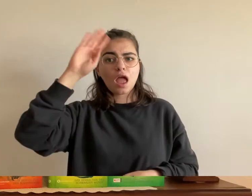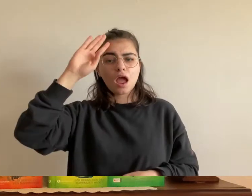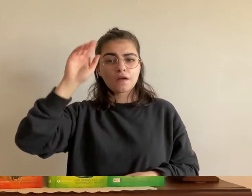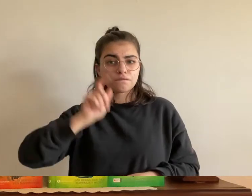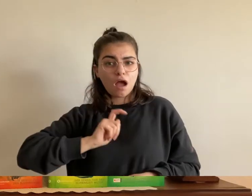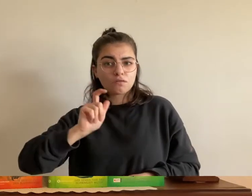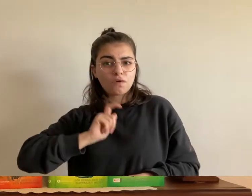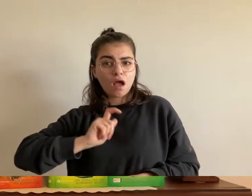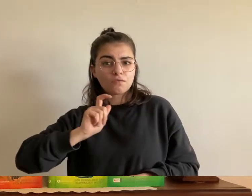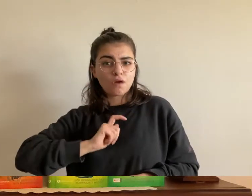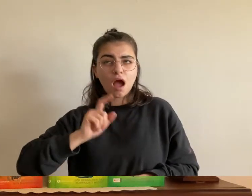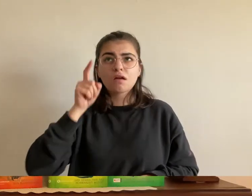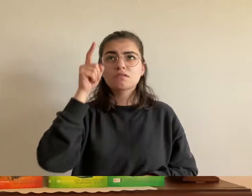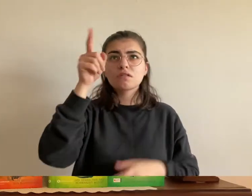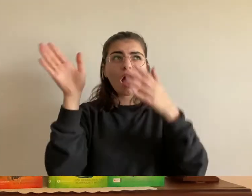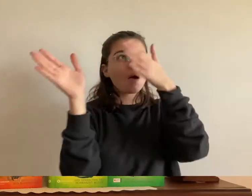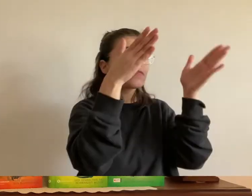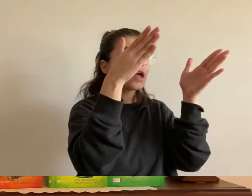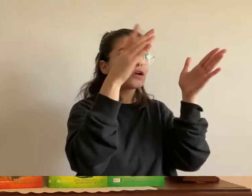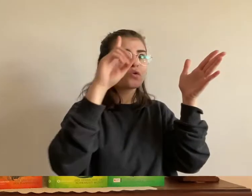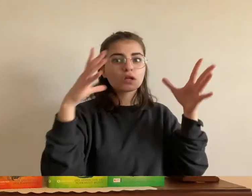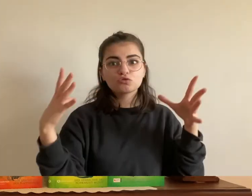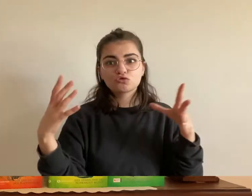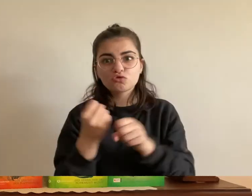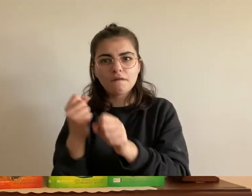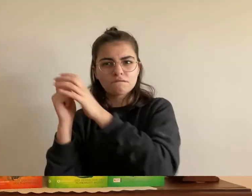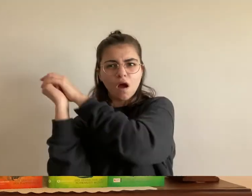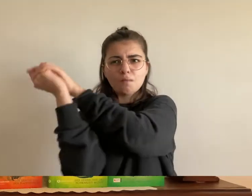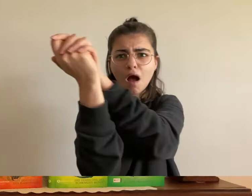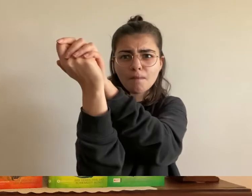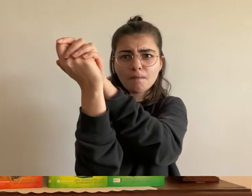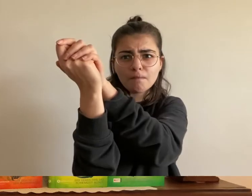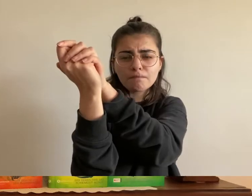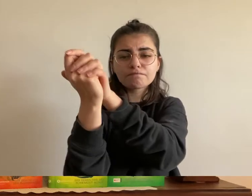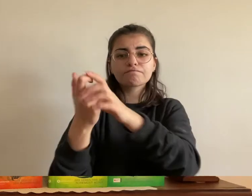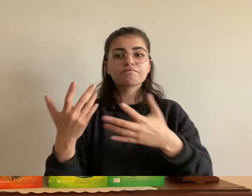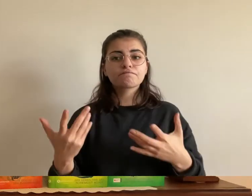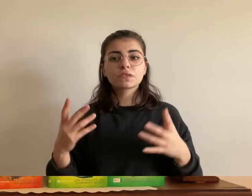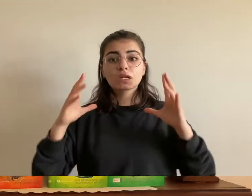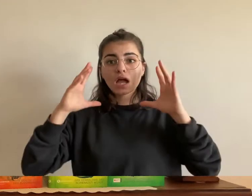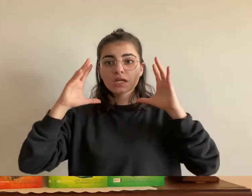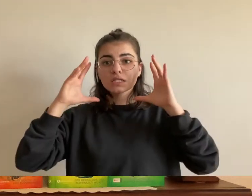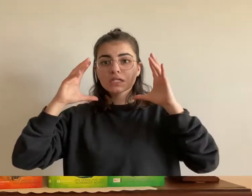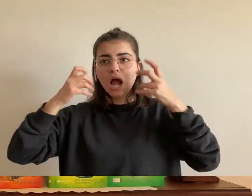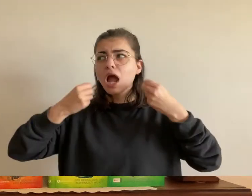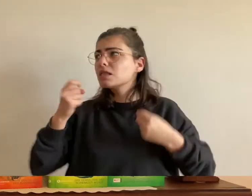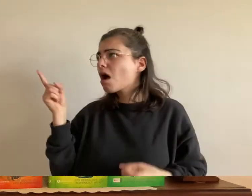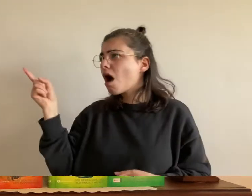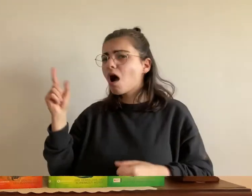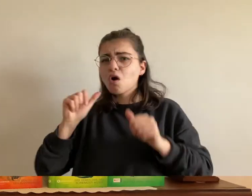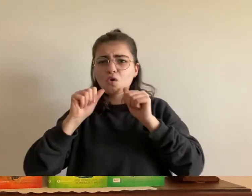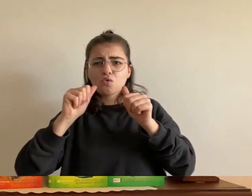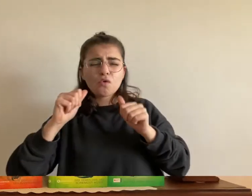war und nicht aufpasste achtung eric rief greta auf einmal und eric entkam nur um ein haar einem